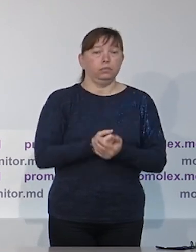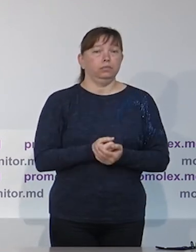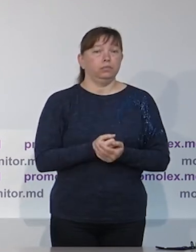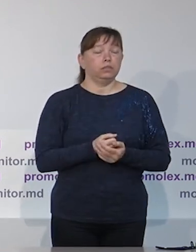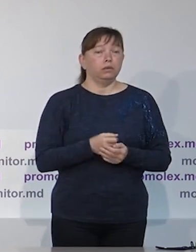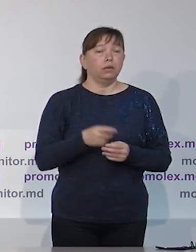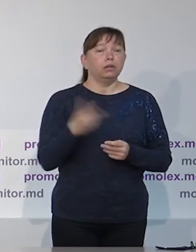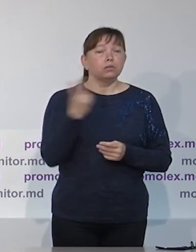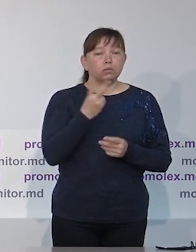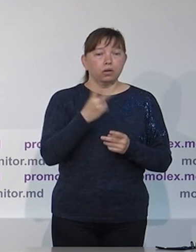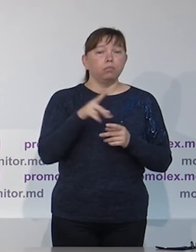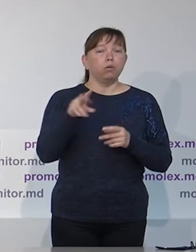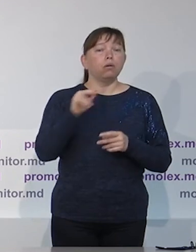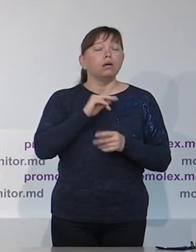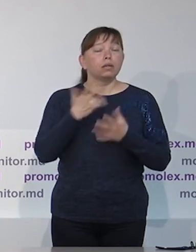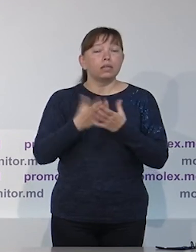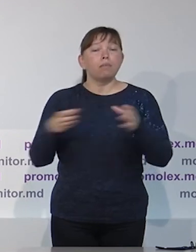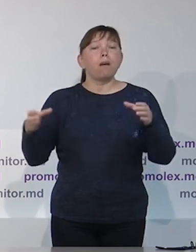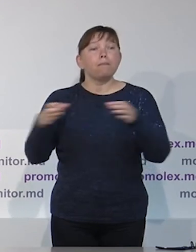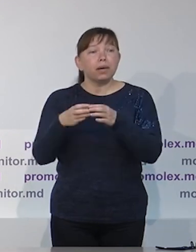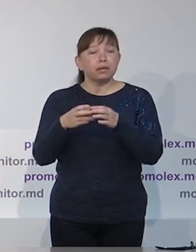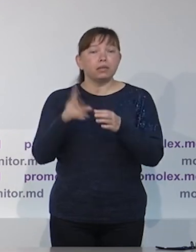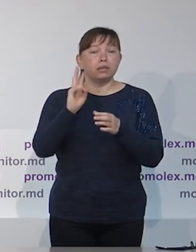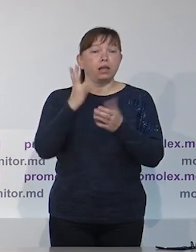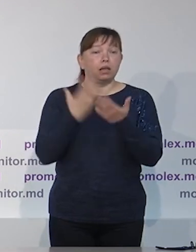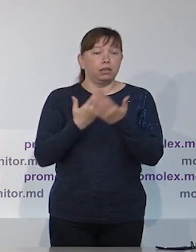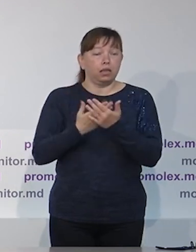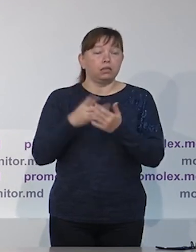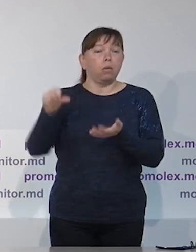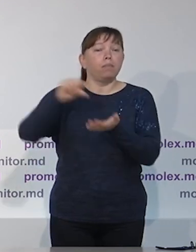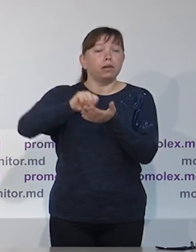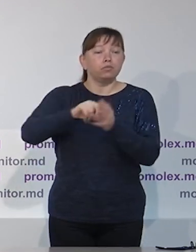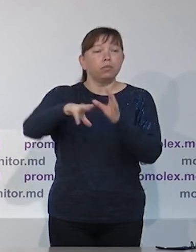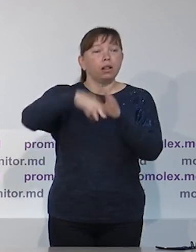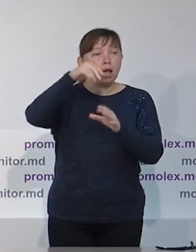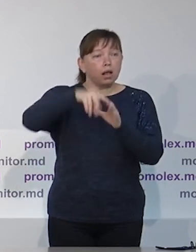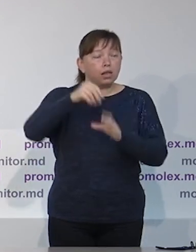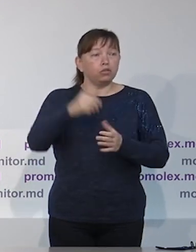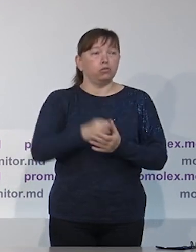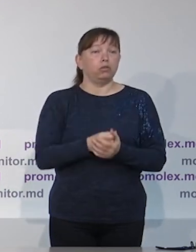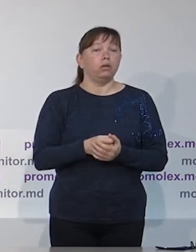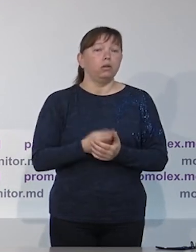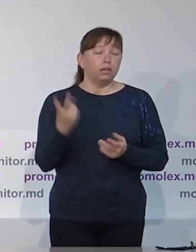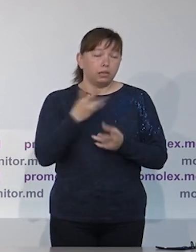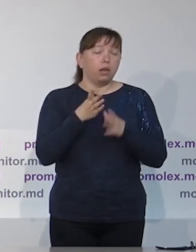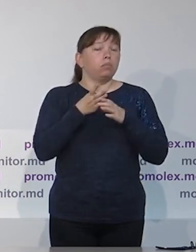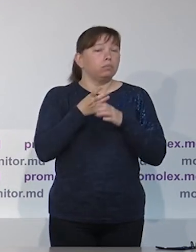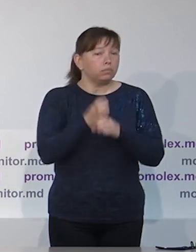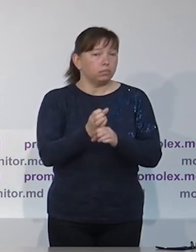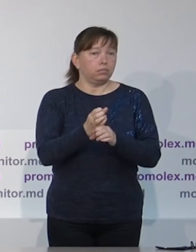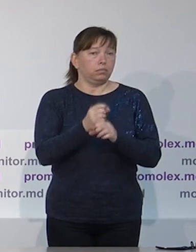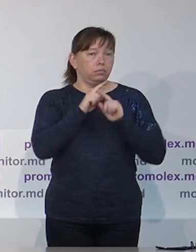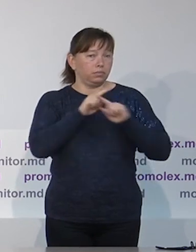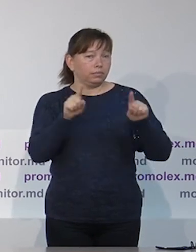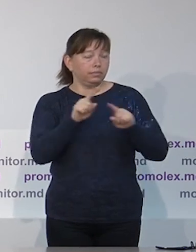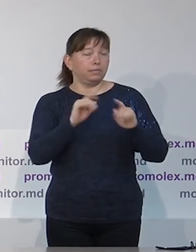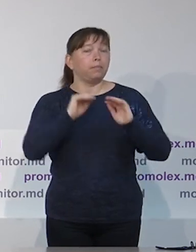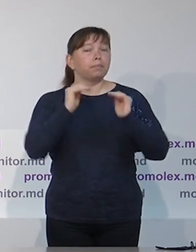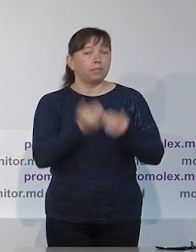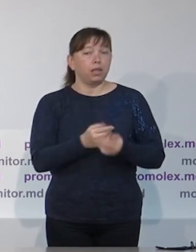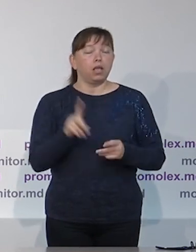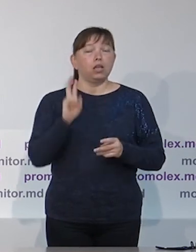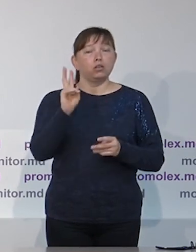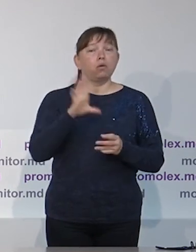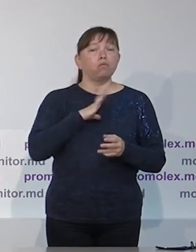низкой прозрачности расходов, отсутствии отчетов расходов, скажем, делегирования тех же